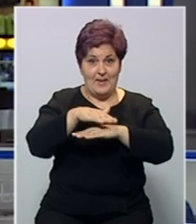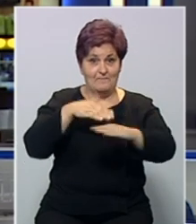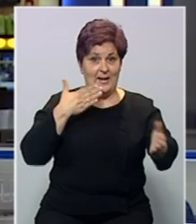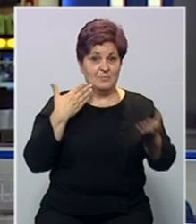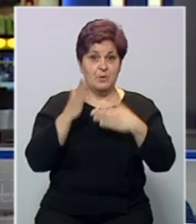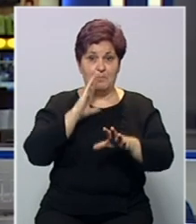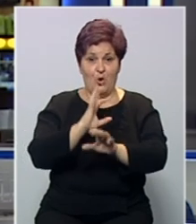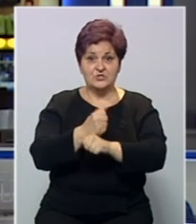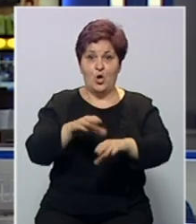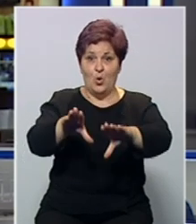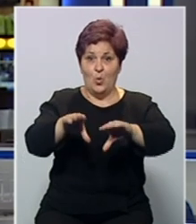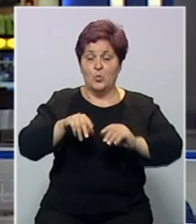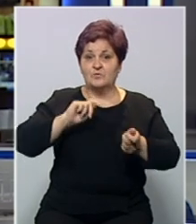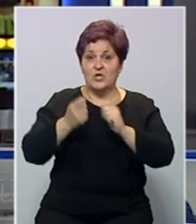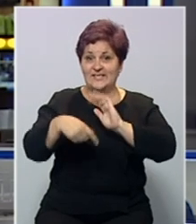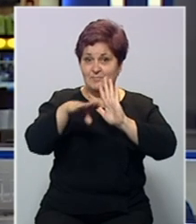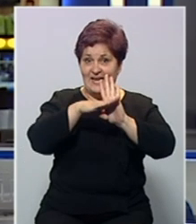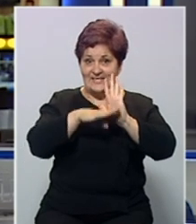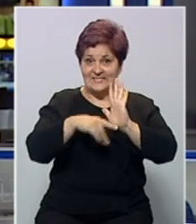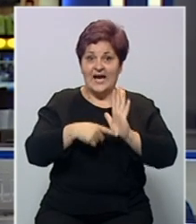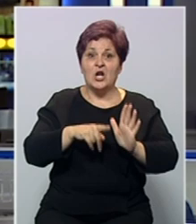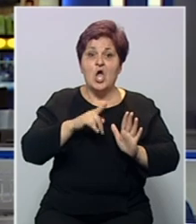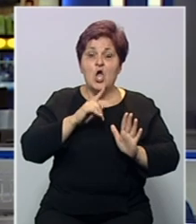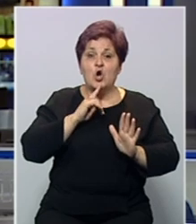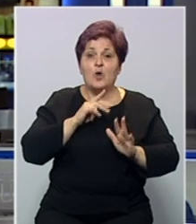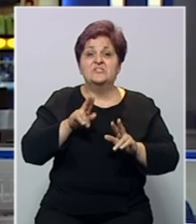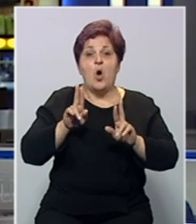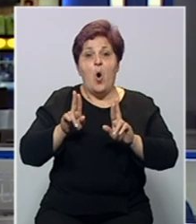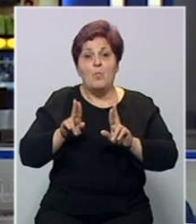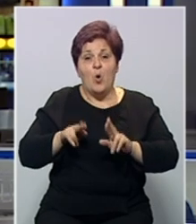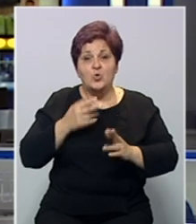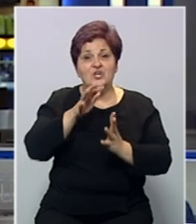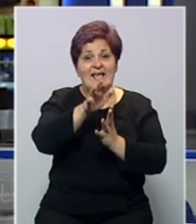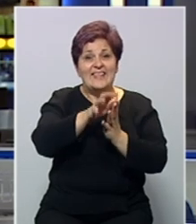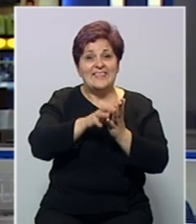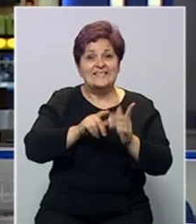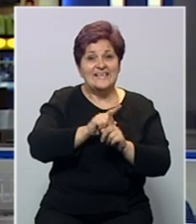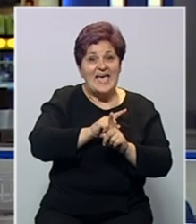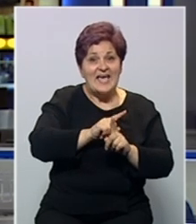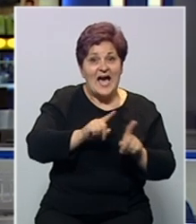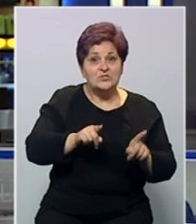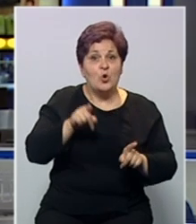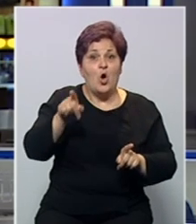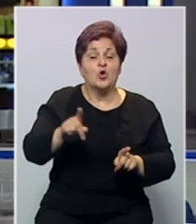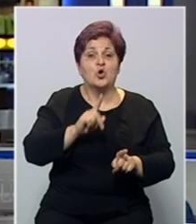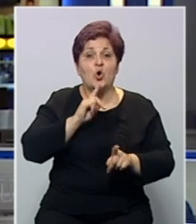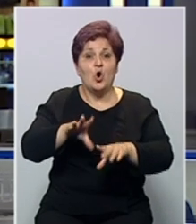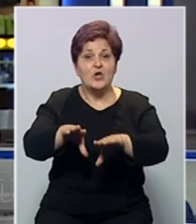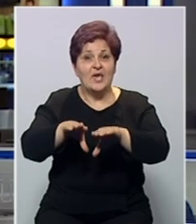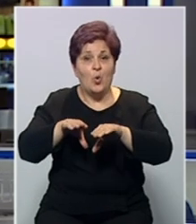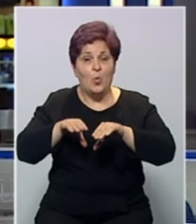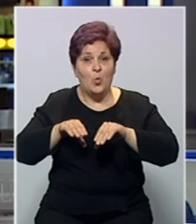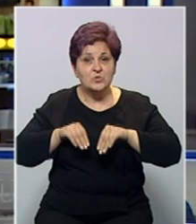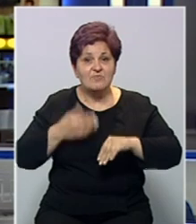Parlamentarne skupštine Bosne i Hercegovine usvojio izmjene zakona, kojim bi to bilo omogućeno, tekst se razlikuje od onog